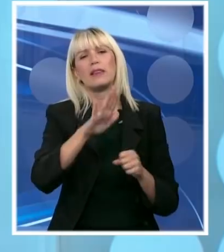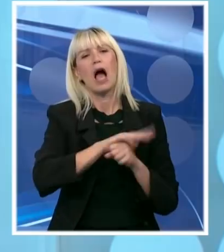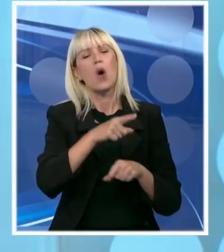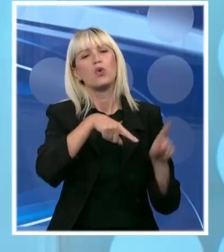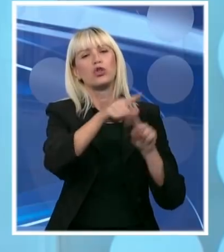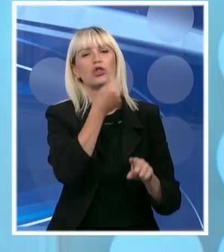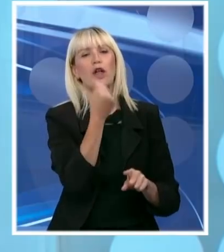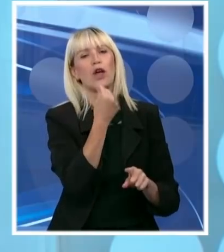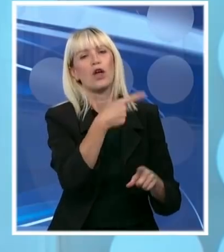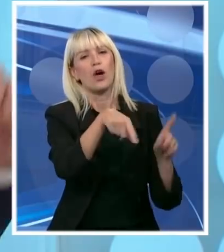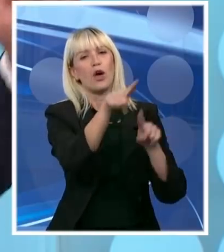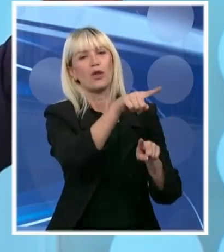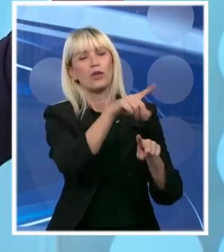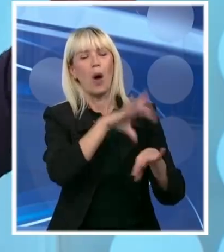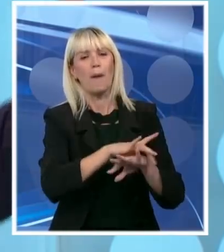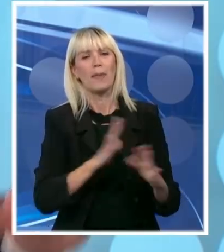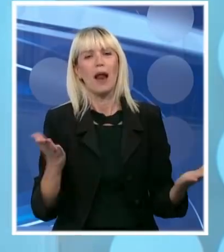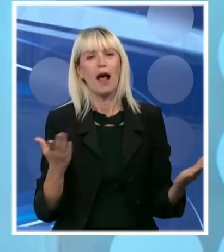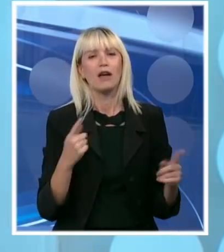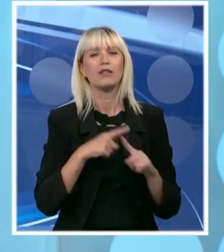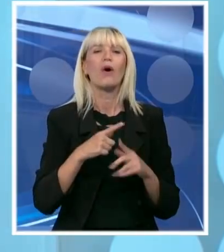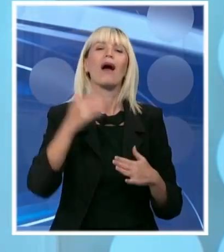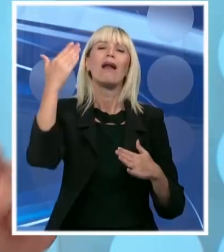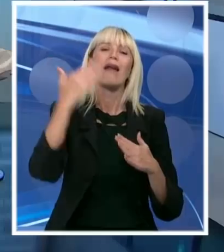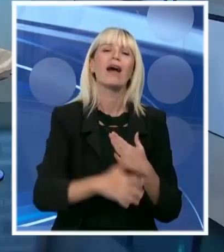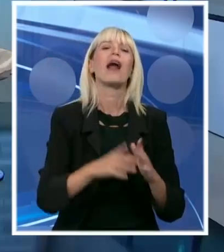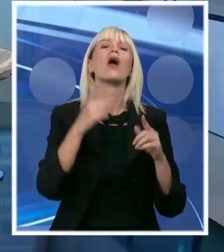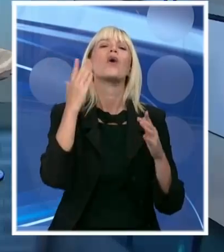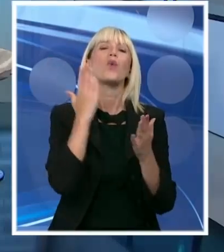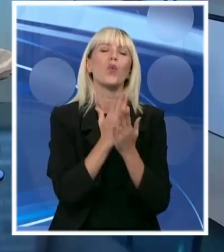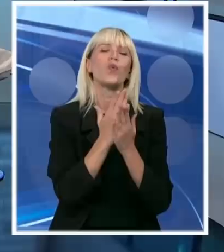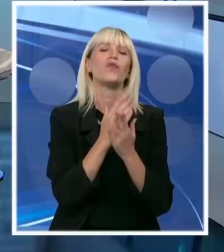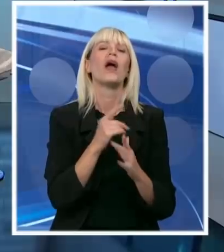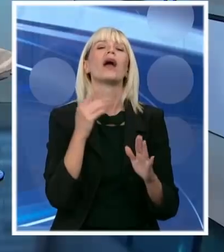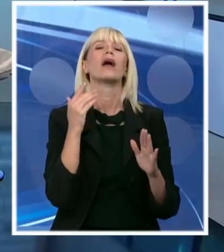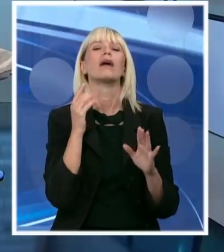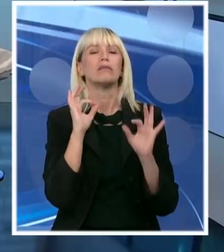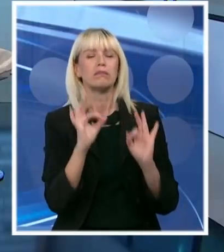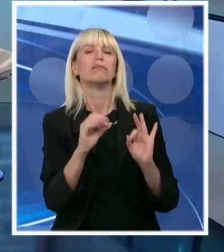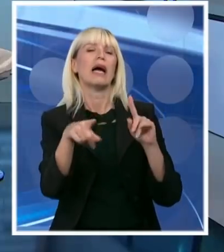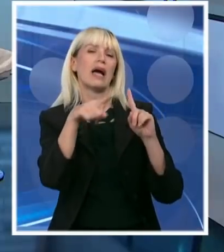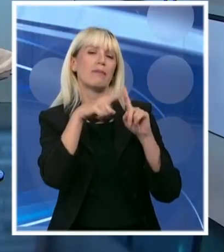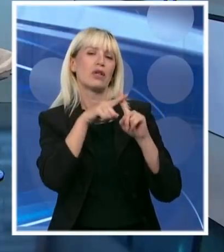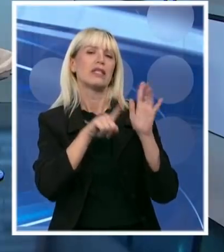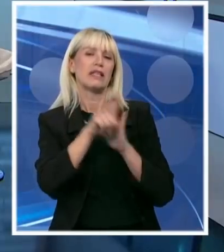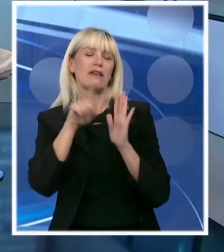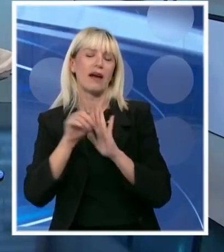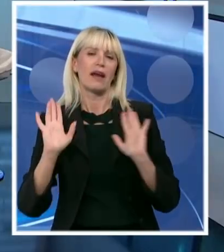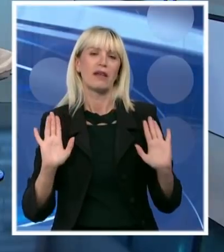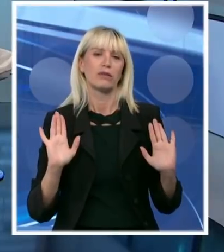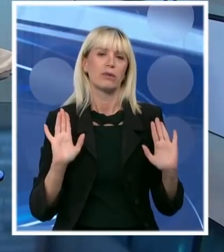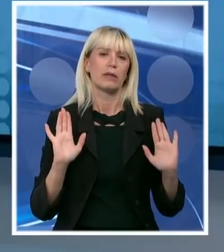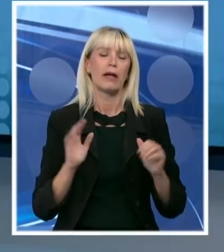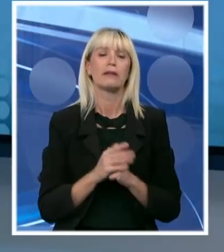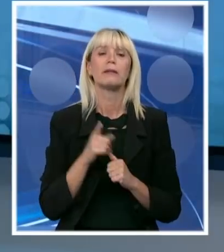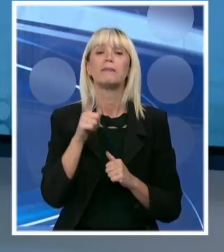Makoliko se vi trudili. Zato što na kraju uvijek na semaforu piše rezultat. A do tog rezultata ne možete stigneti lažima i besmislicama. Kako ćemo do rezultata?